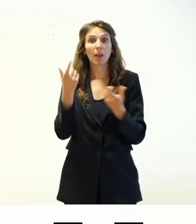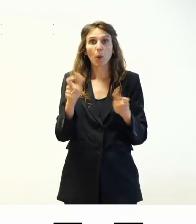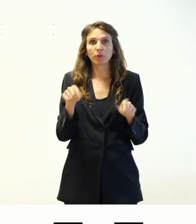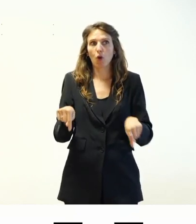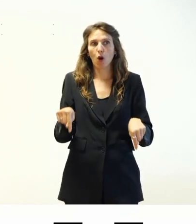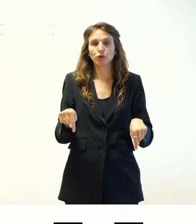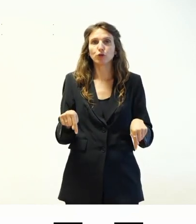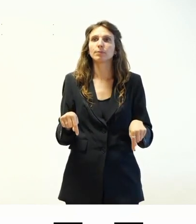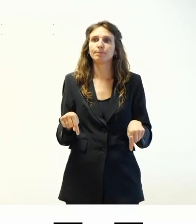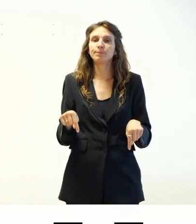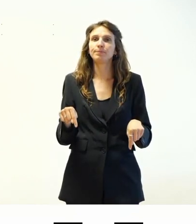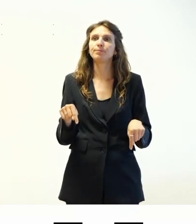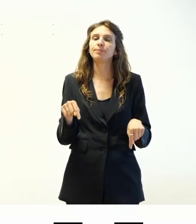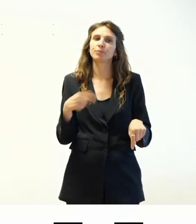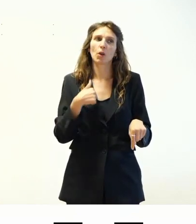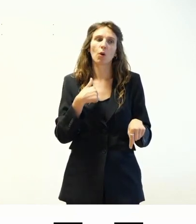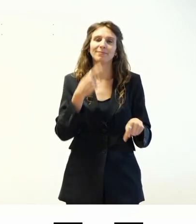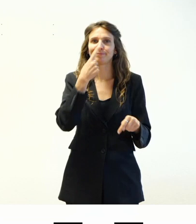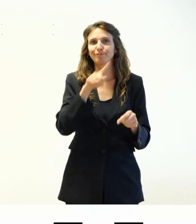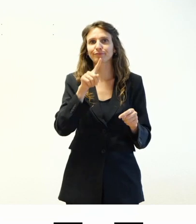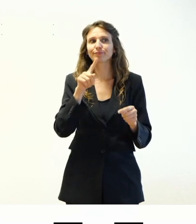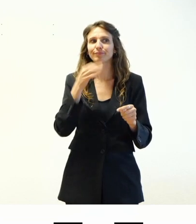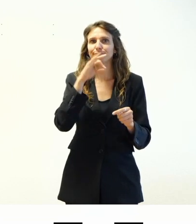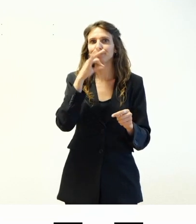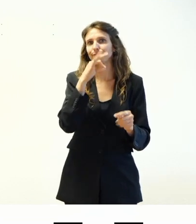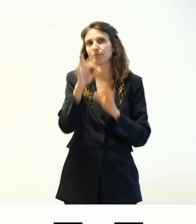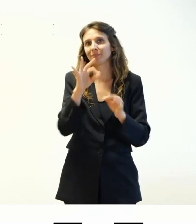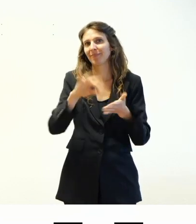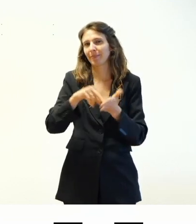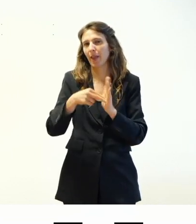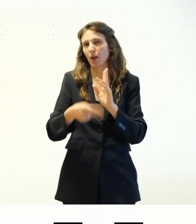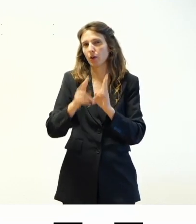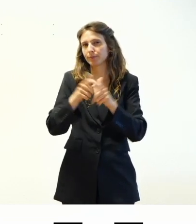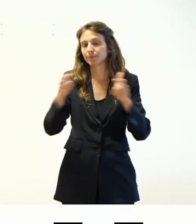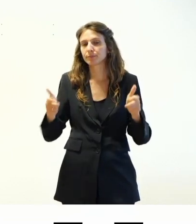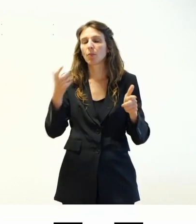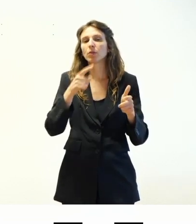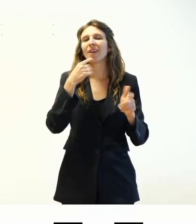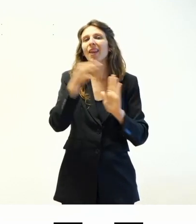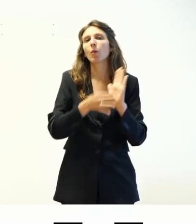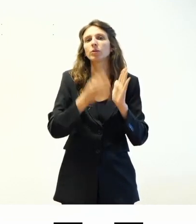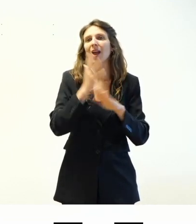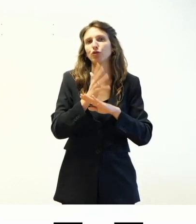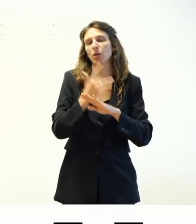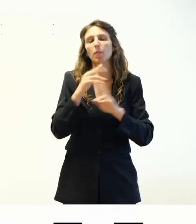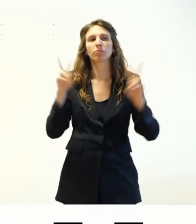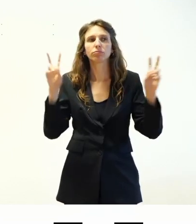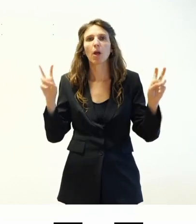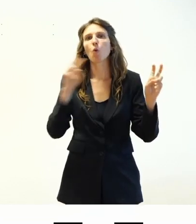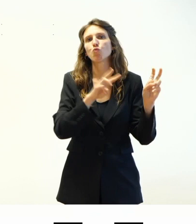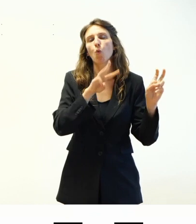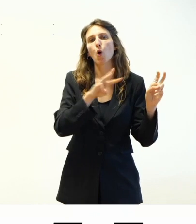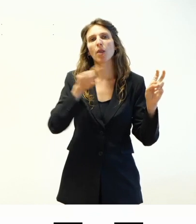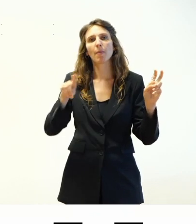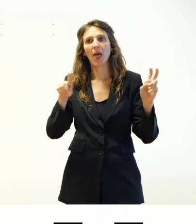Oggi sarà un talk abbastanza tecnico, nel senso che io parlerò proprio di tanti requisiti di accessibilità dei temi di WordPress, ma